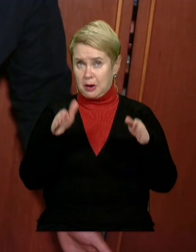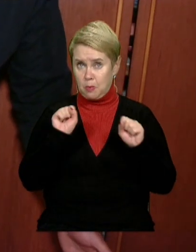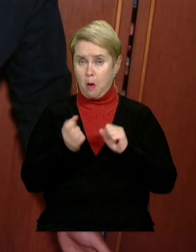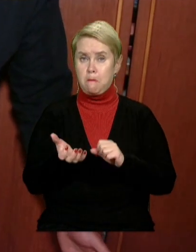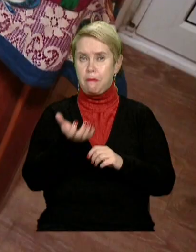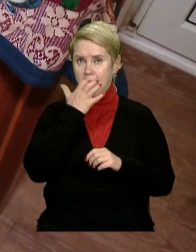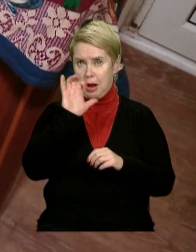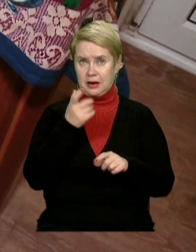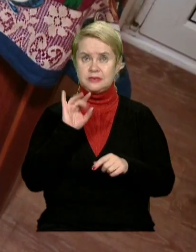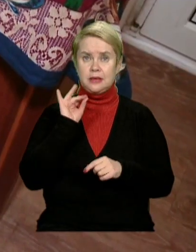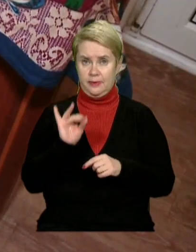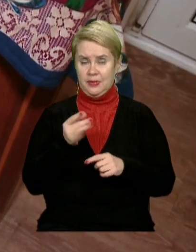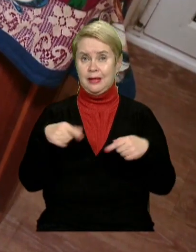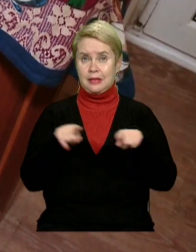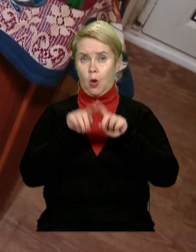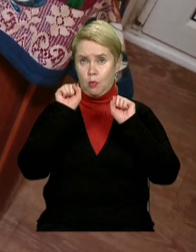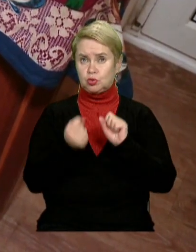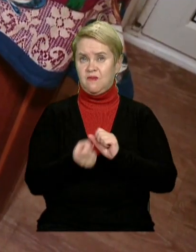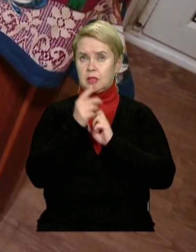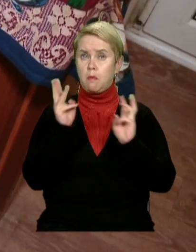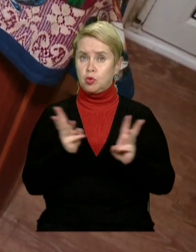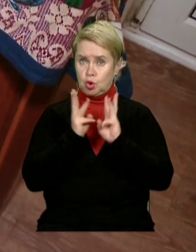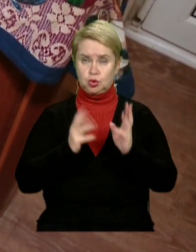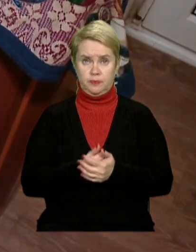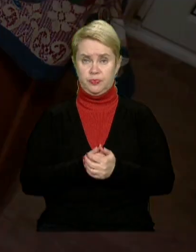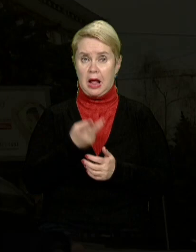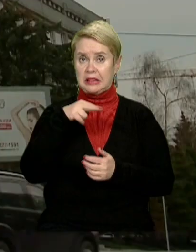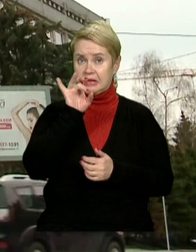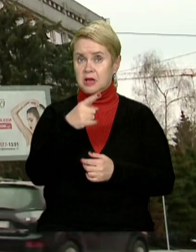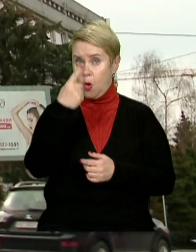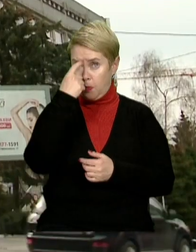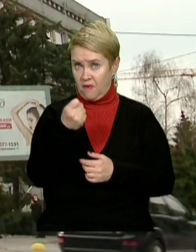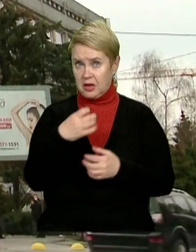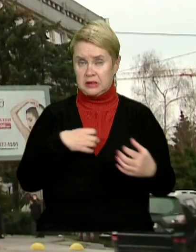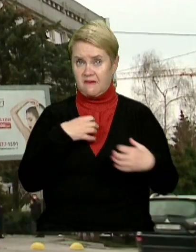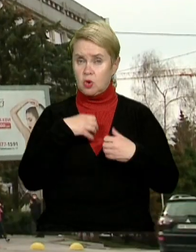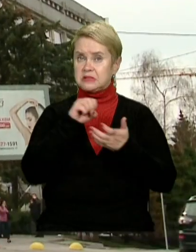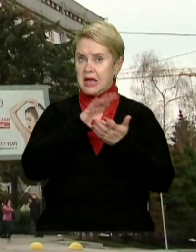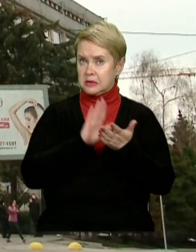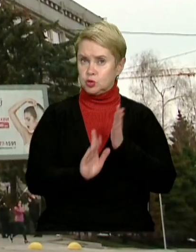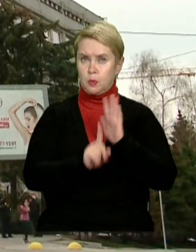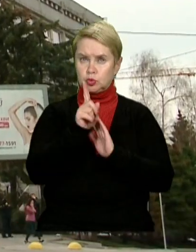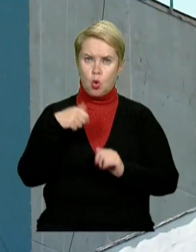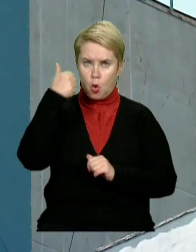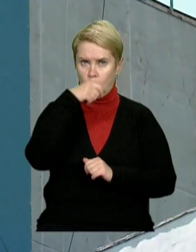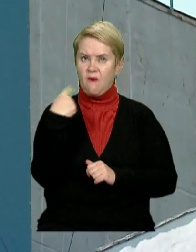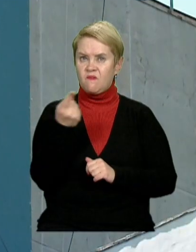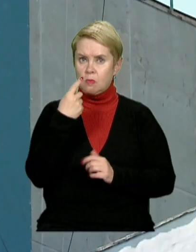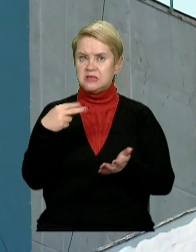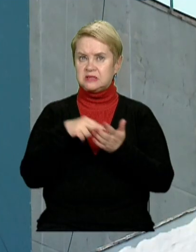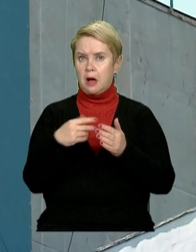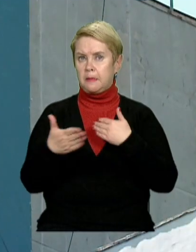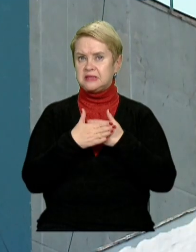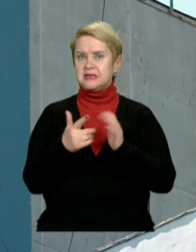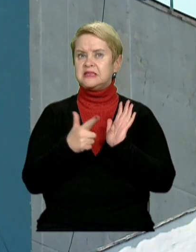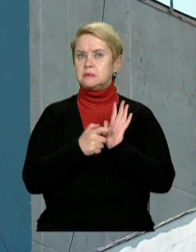перегрітися і також може виникнути пожежа. У ДСНС повідомляють тривожну статистику. З початку року в області сталося